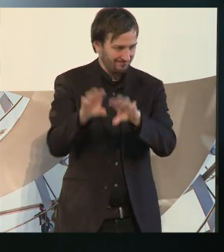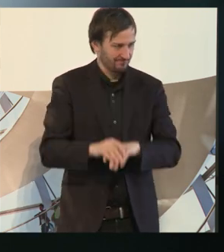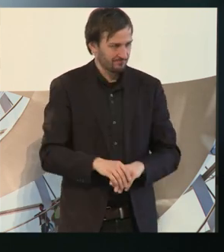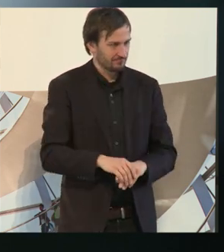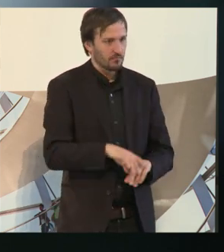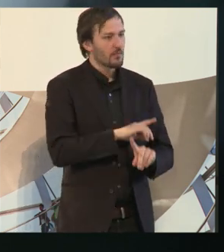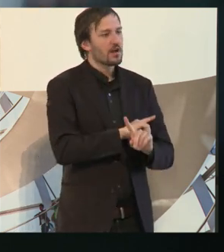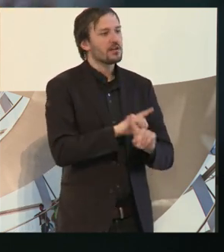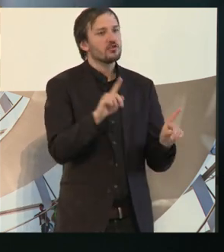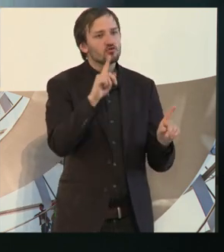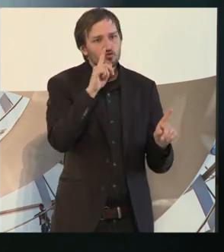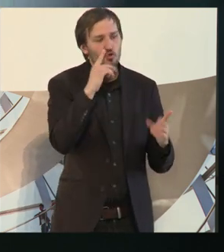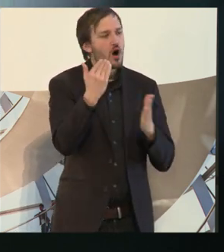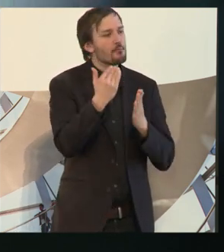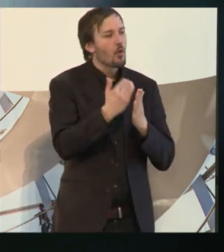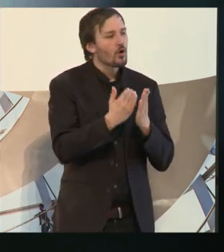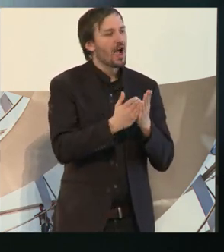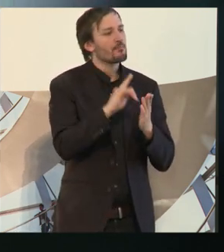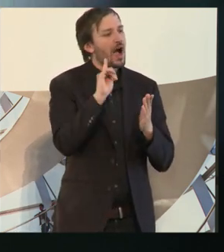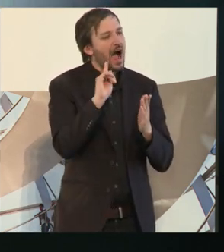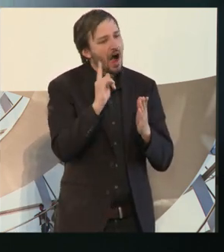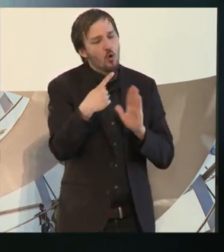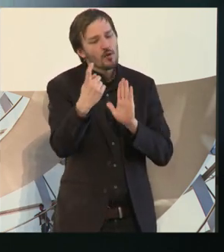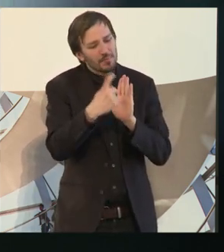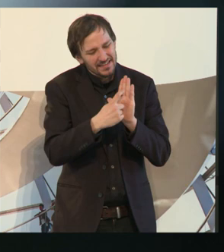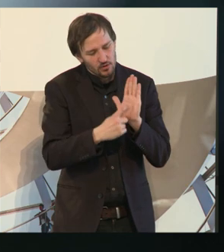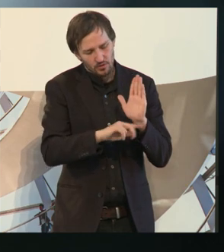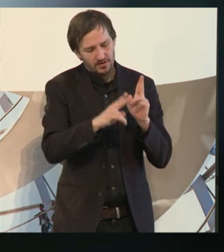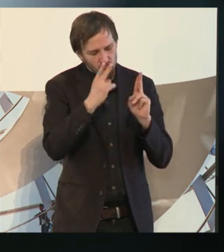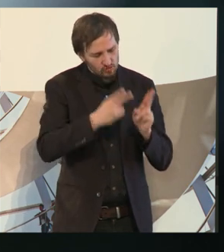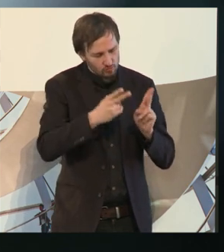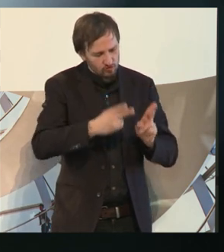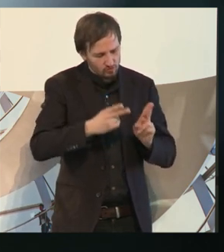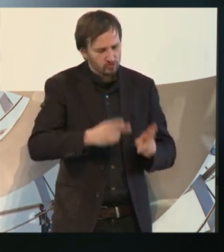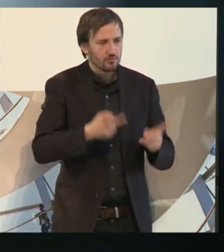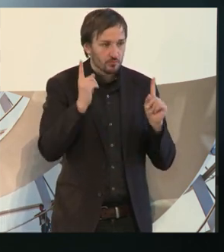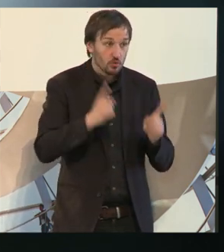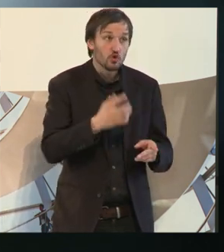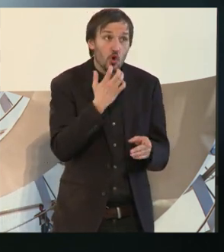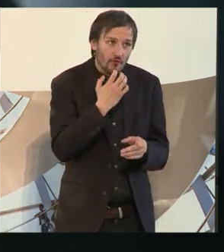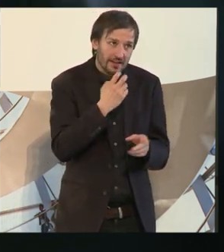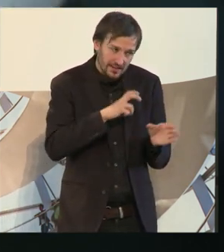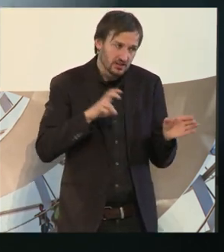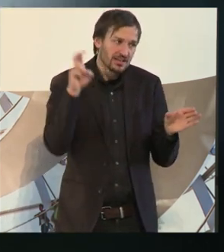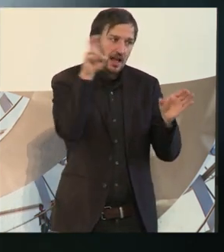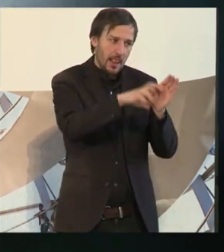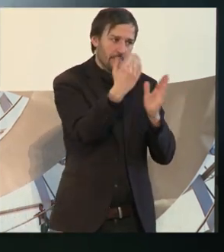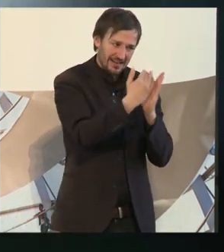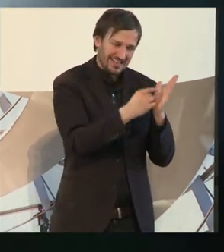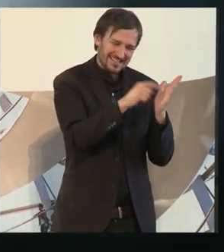Programmen liegen, es muss auch an den Rahmenbedingungen getan werden. Das wird im Teilhabegesetz hoffentlich der Fall sein.